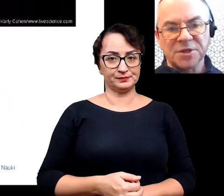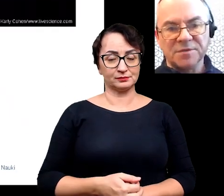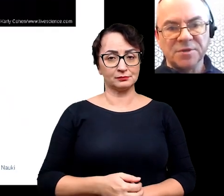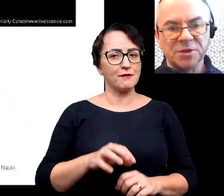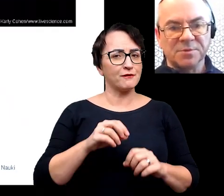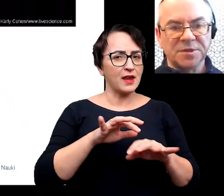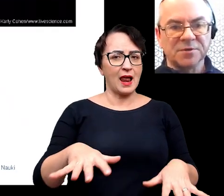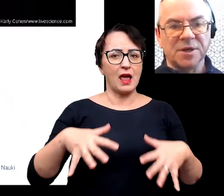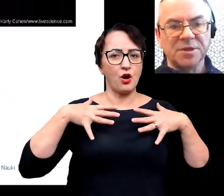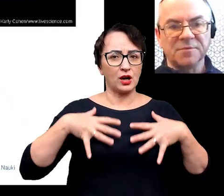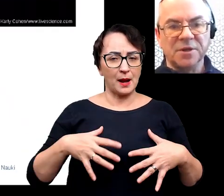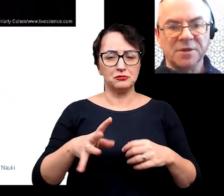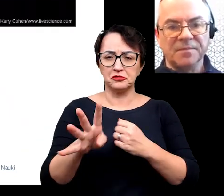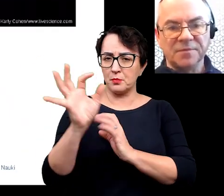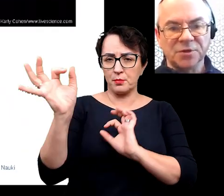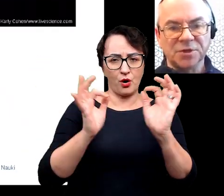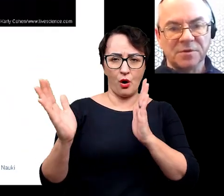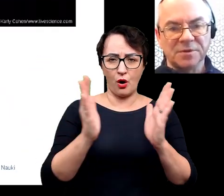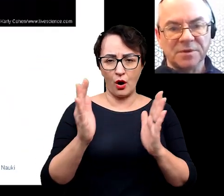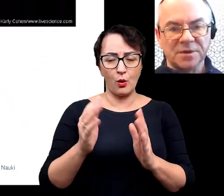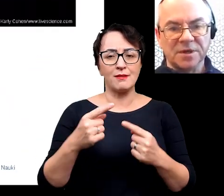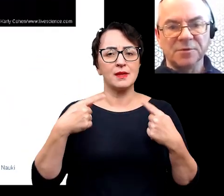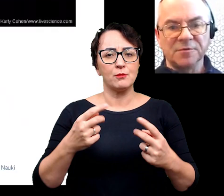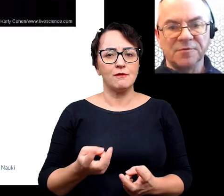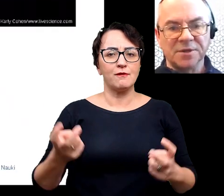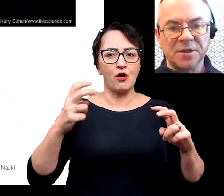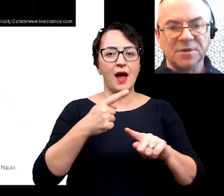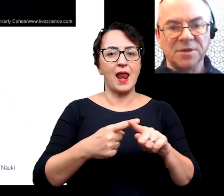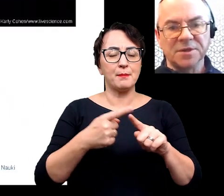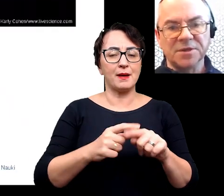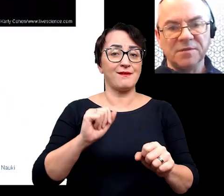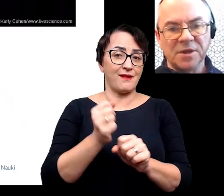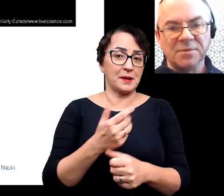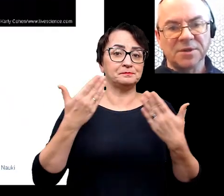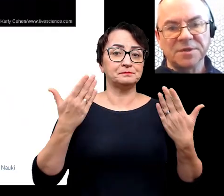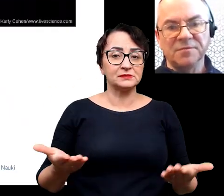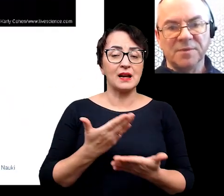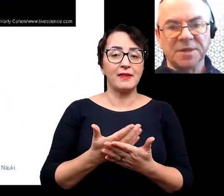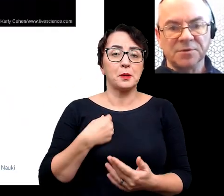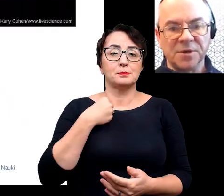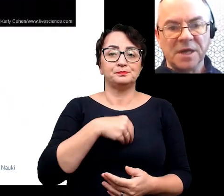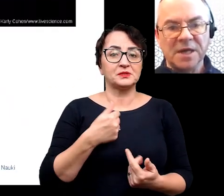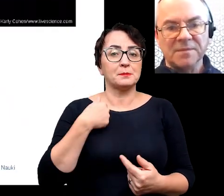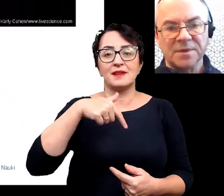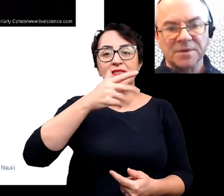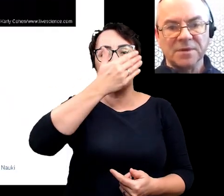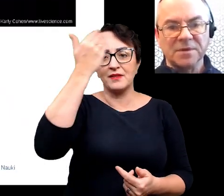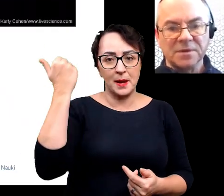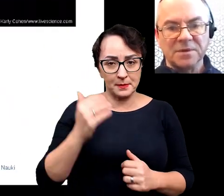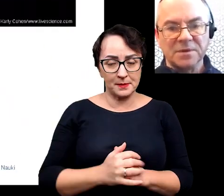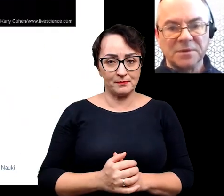organizmów, właściwie 90% organizmów nie tworzyło elementów twardych. My niestety nie wiemy. To jest informacja, która